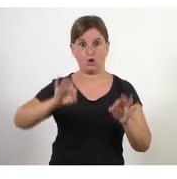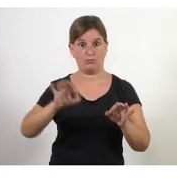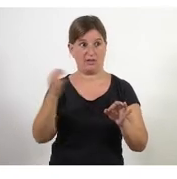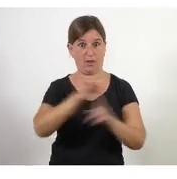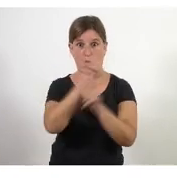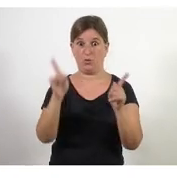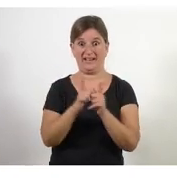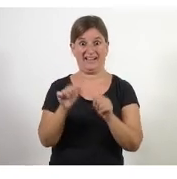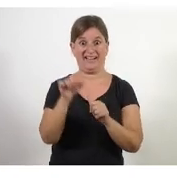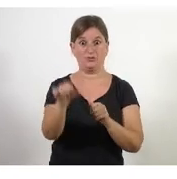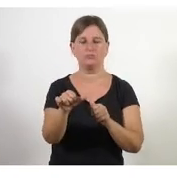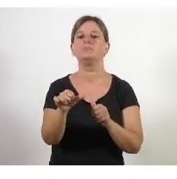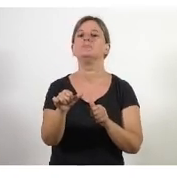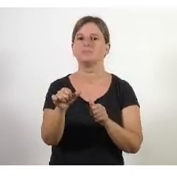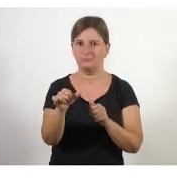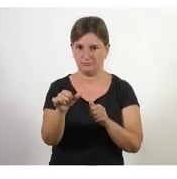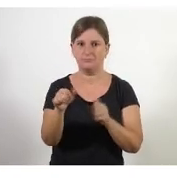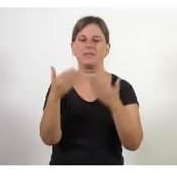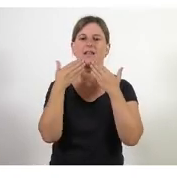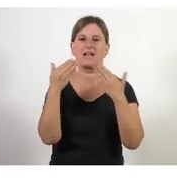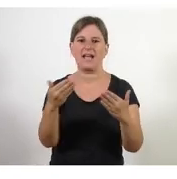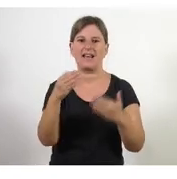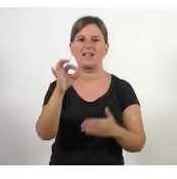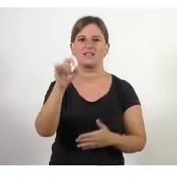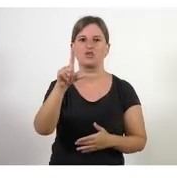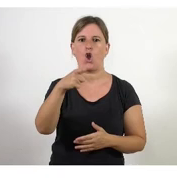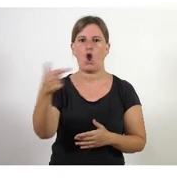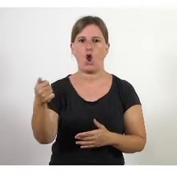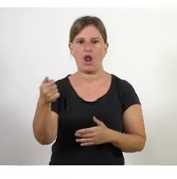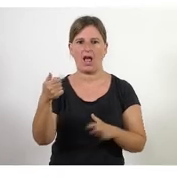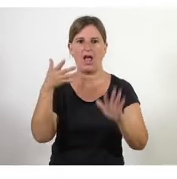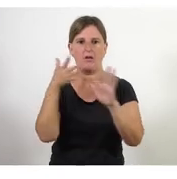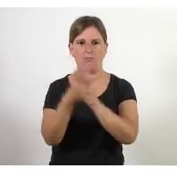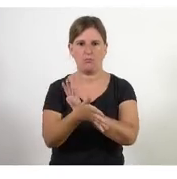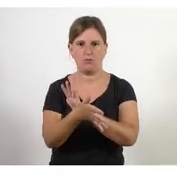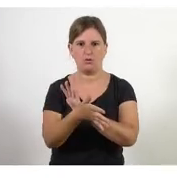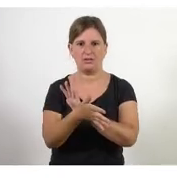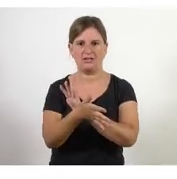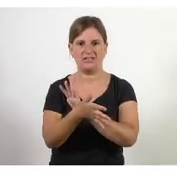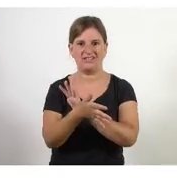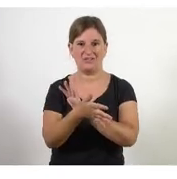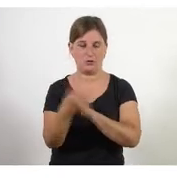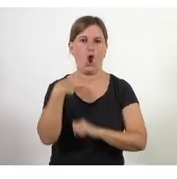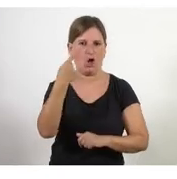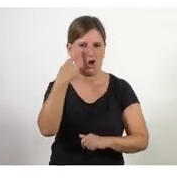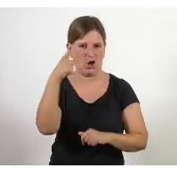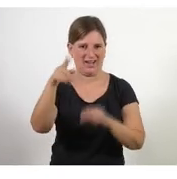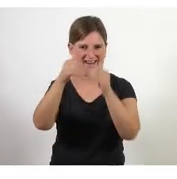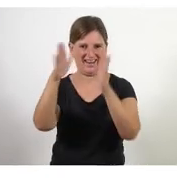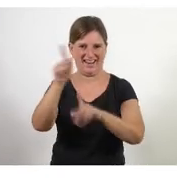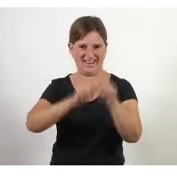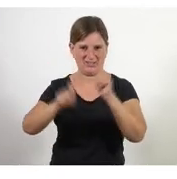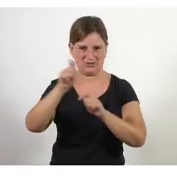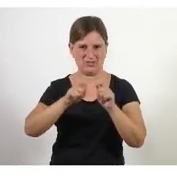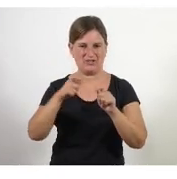sí sí moltes gràcies Olga per de Sao els conec vaig estar allà una vegada i m'encanten